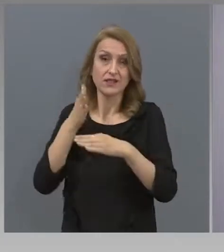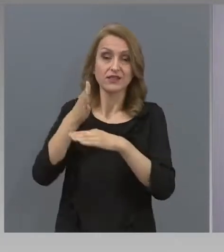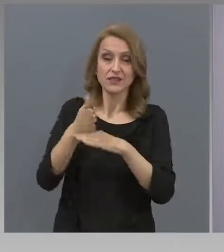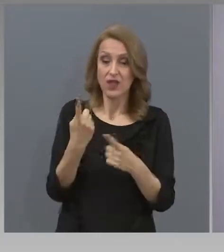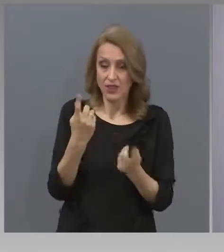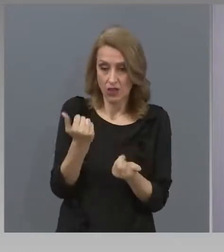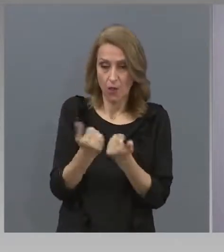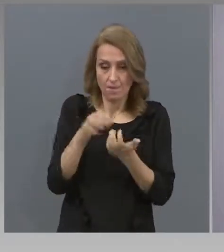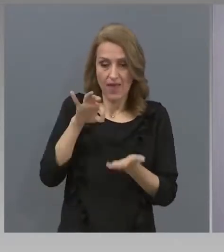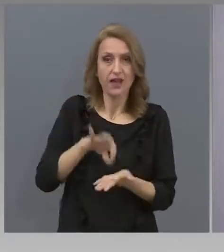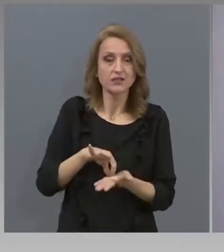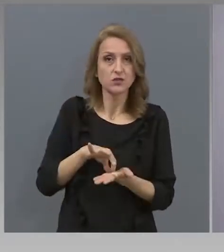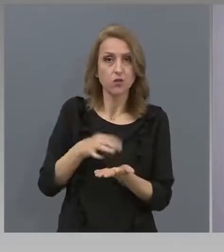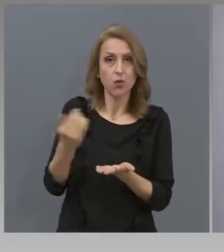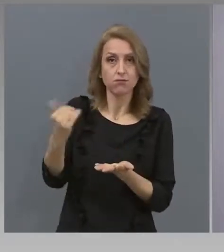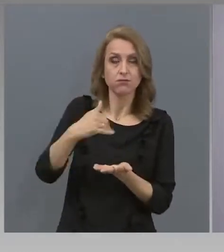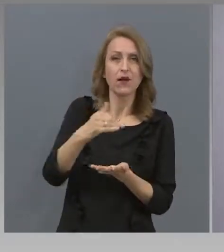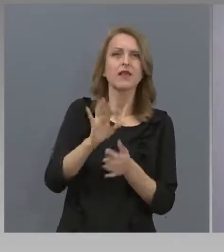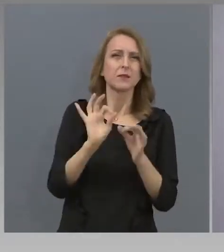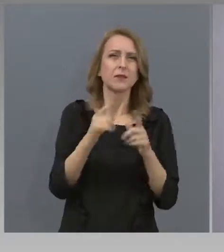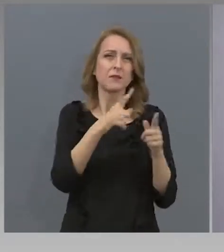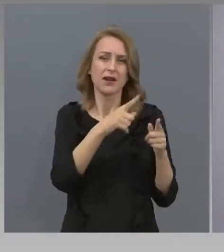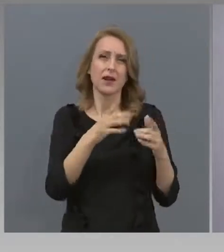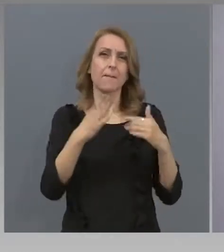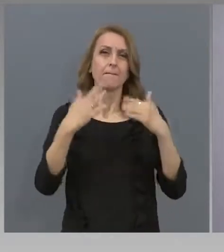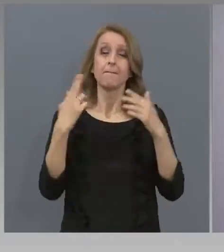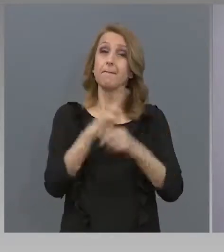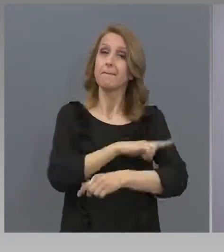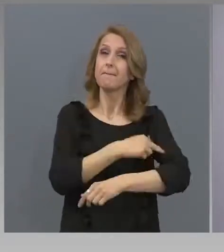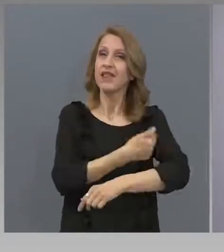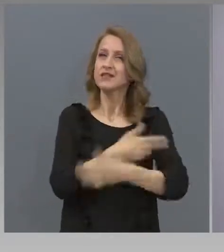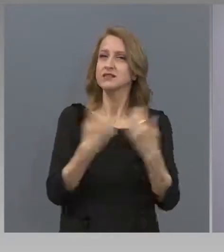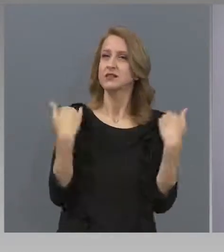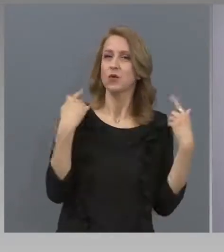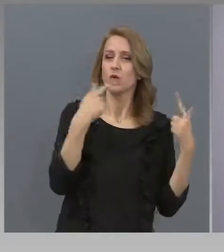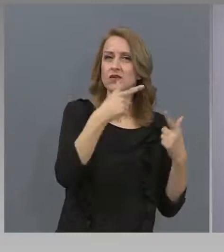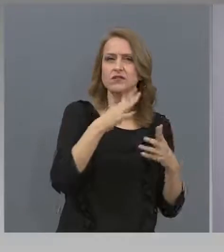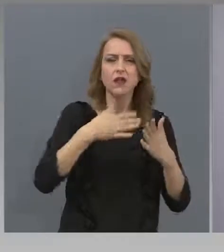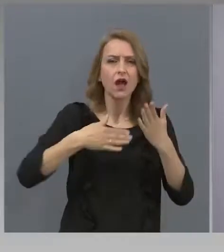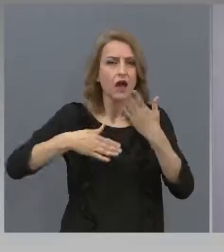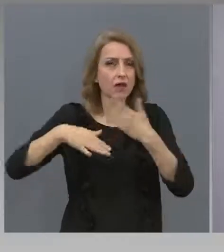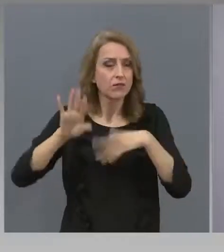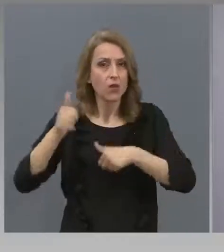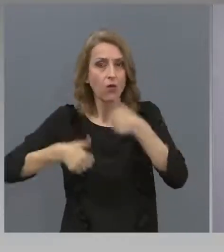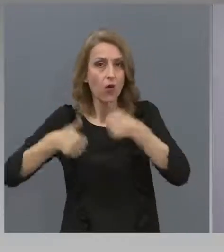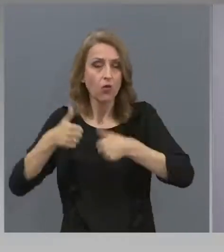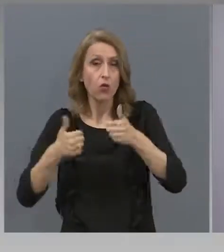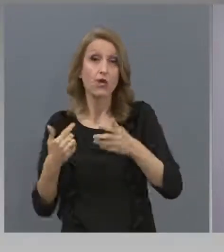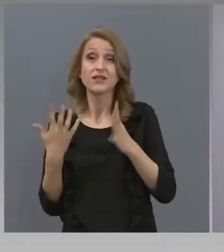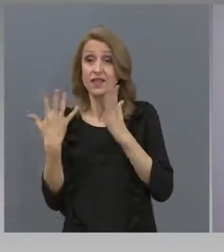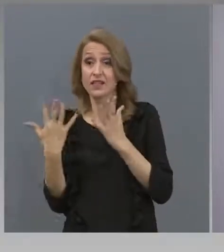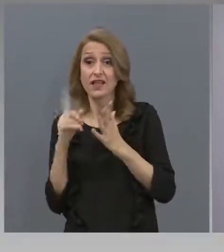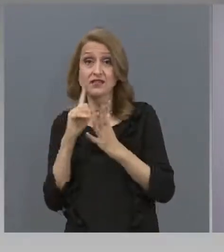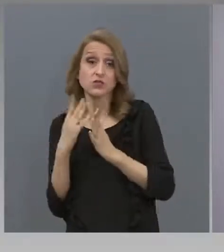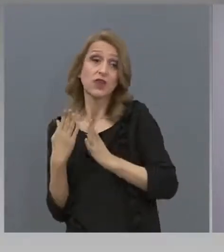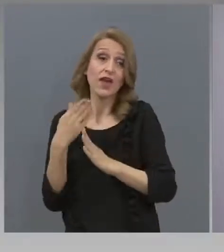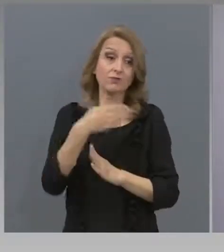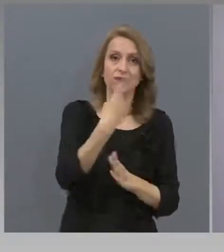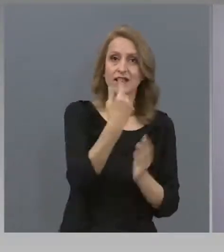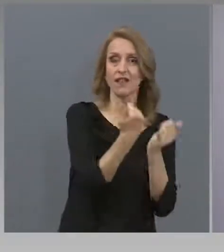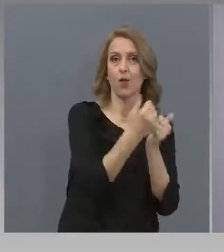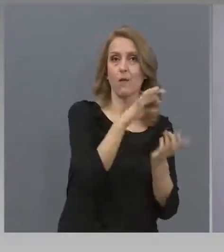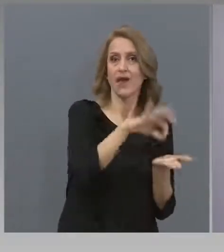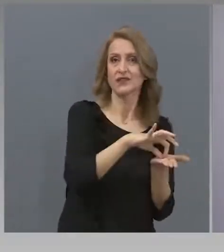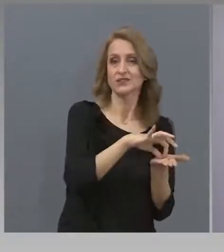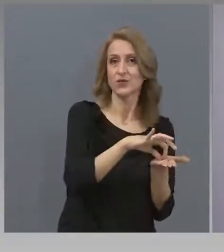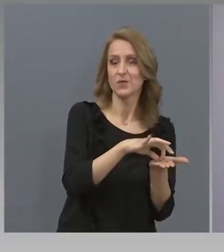направление медицина, където е най-силна конкуренцията и достига до 10 кандидати за едно място, един такъв